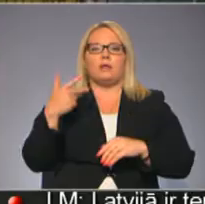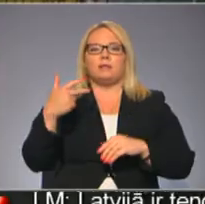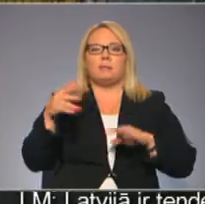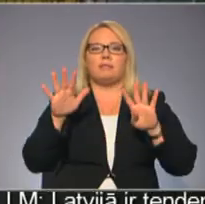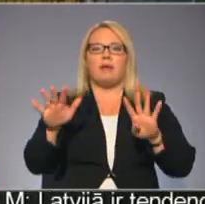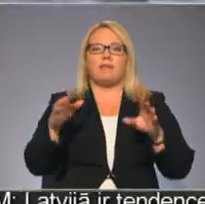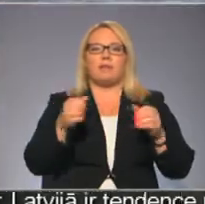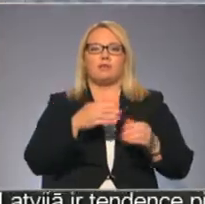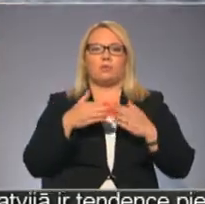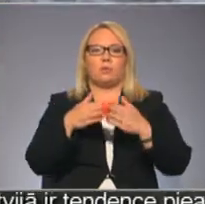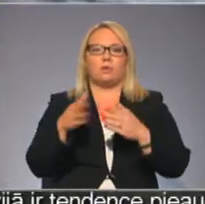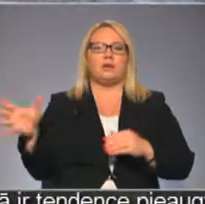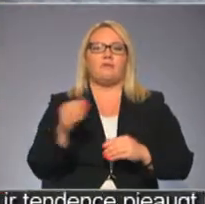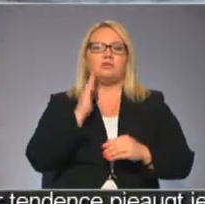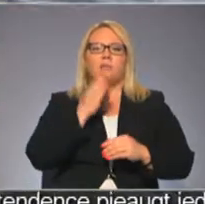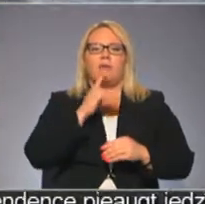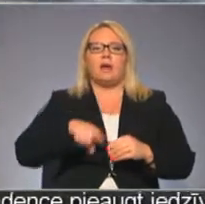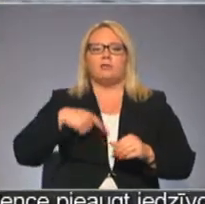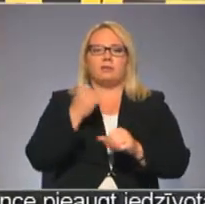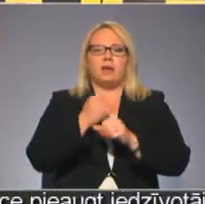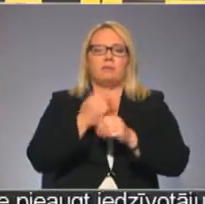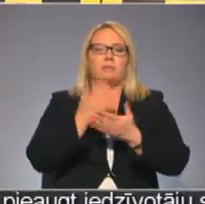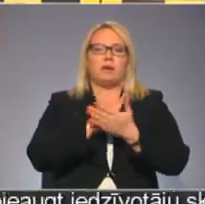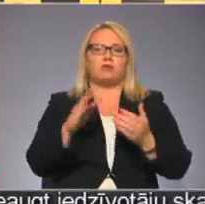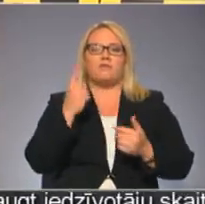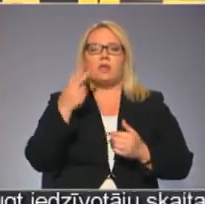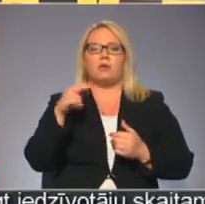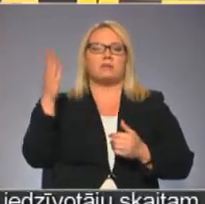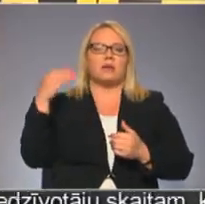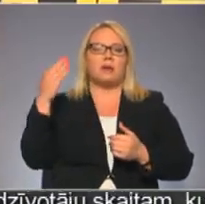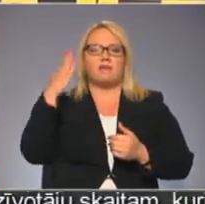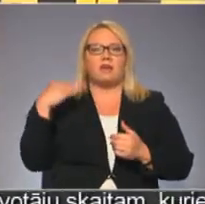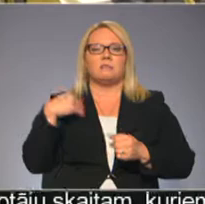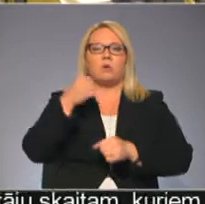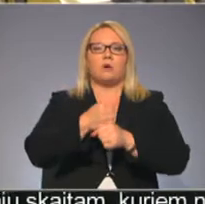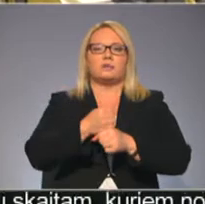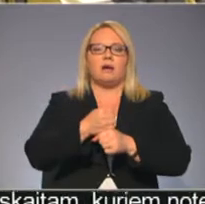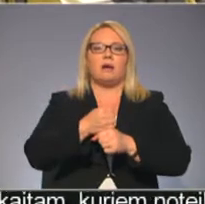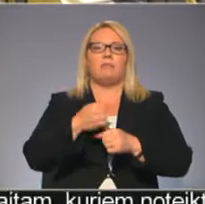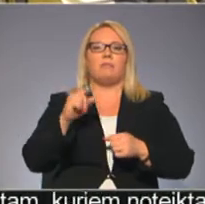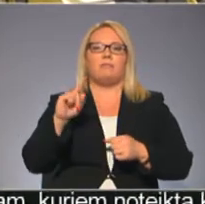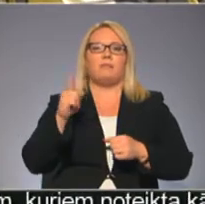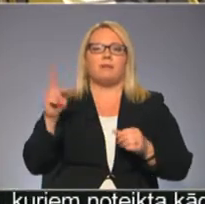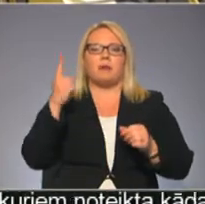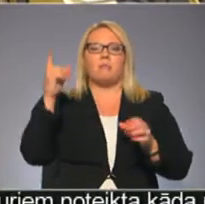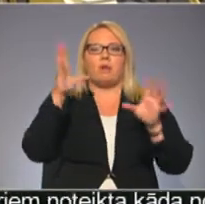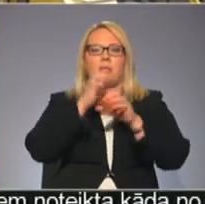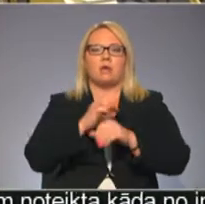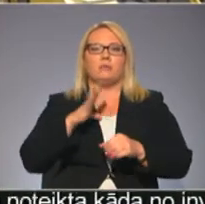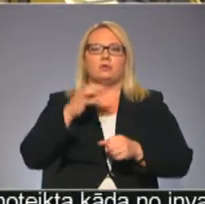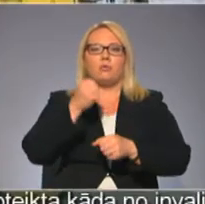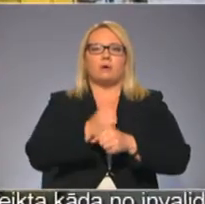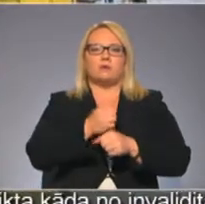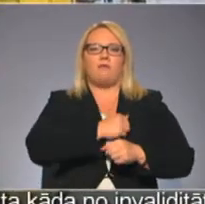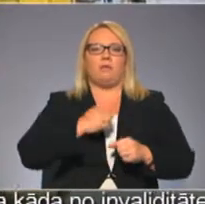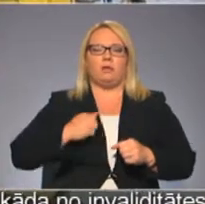vienības. Visu pavasar ilgušie darbi noslēgušies un vienā no sanākajām Ventspils ostas piestātnēm pirmo nakti atkal aizvadīs ostas